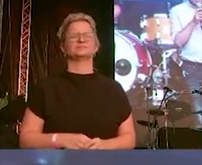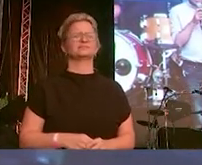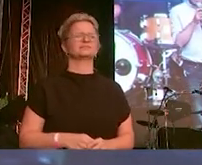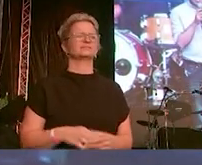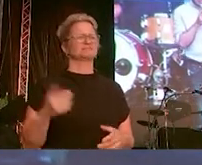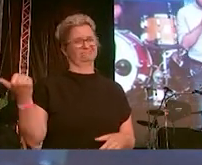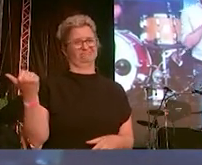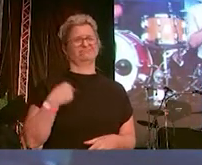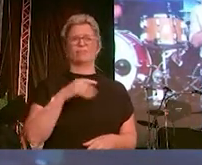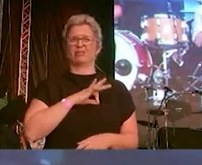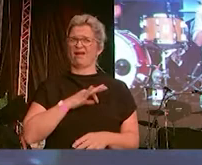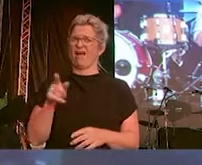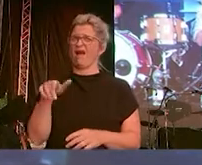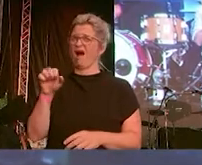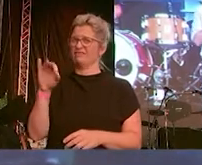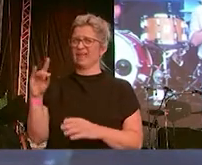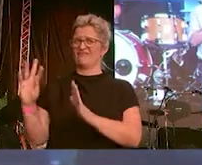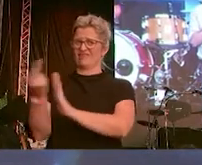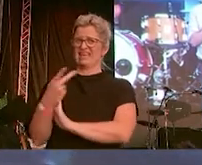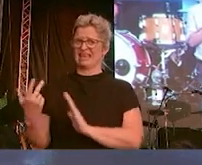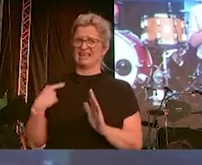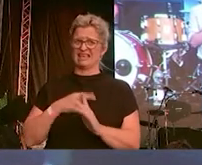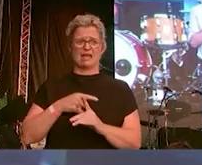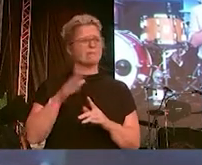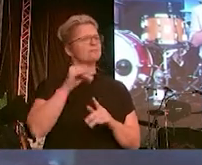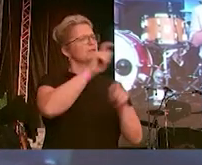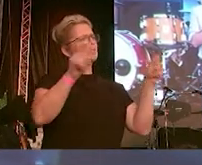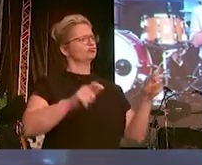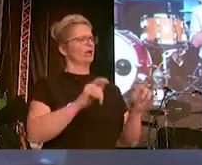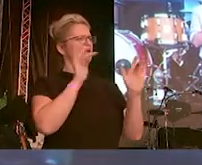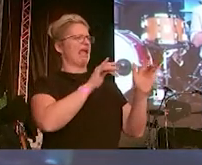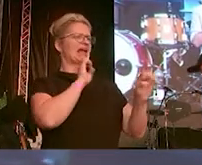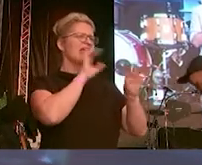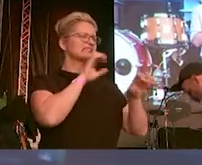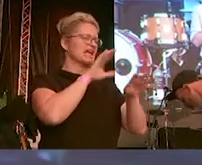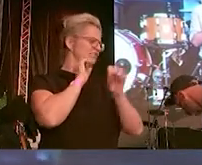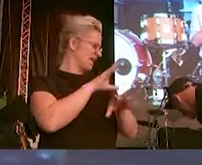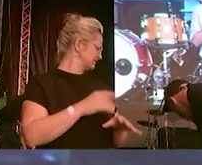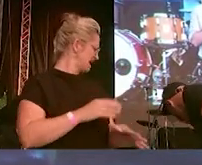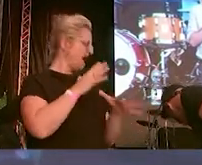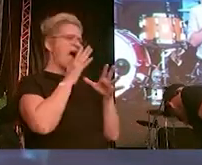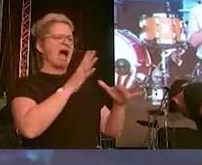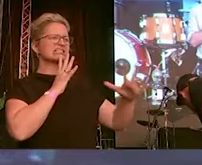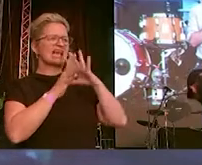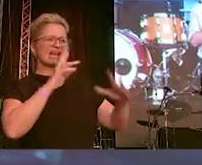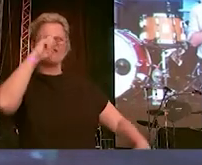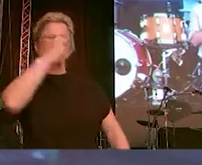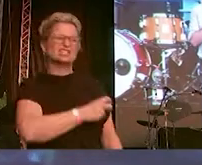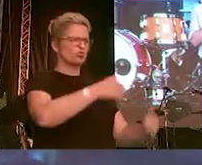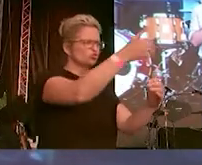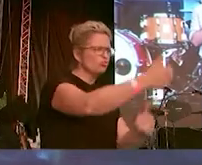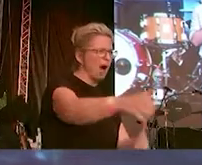Parteien wie die AfD, die gegen unsere Mitmenschen hetzen, Hass sehen, die versuchen uns zu spalten.